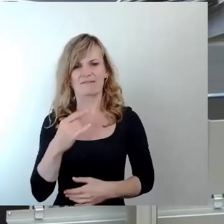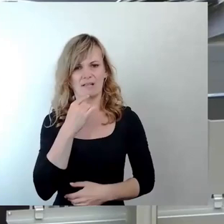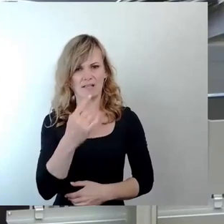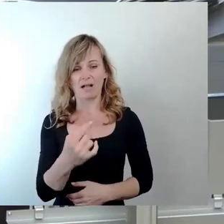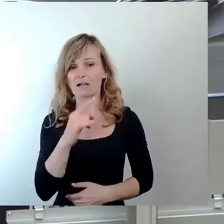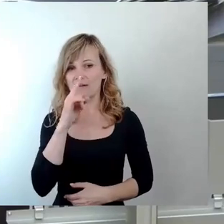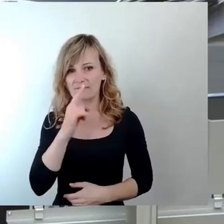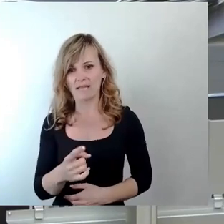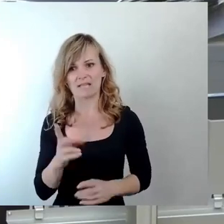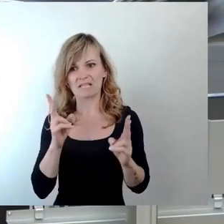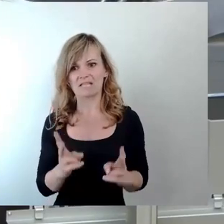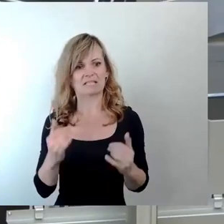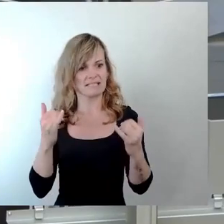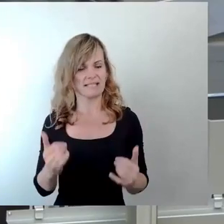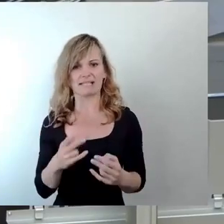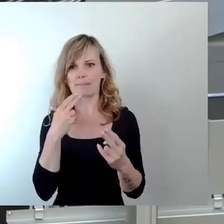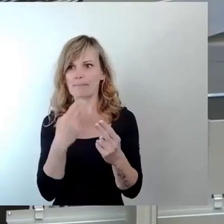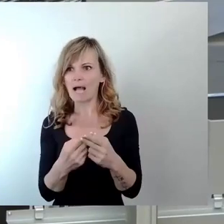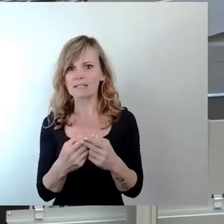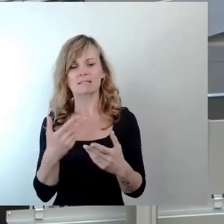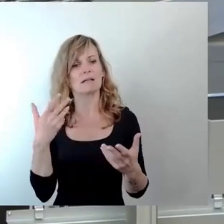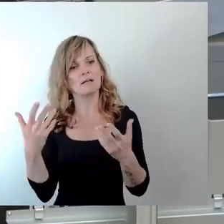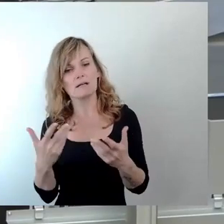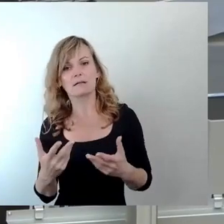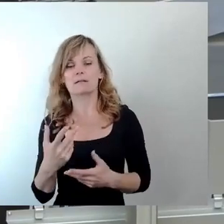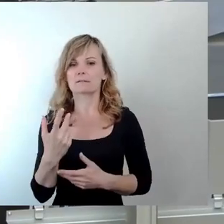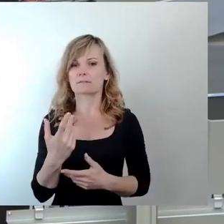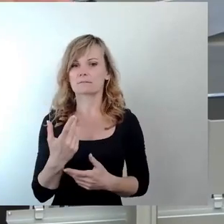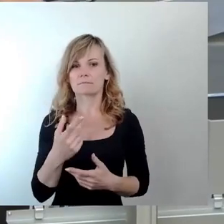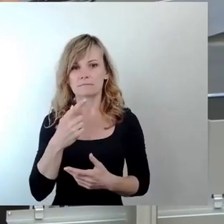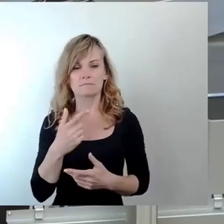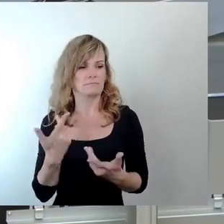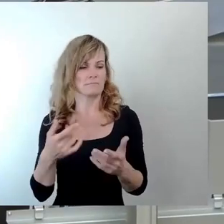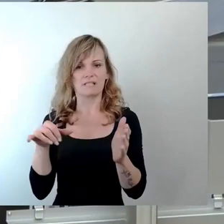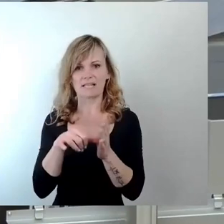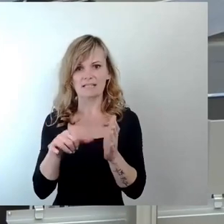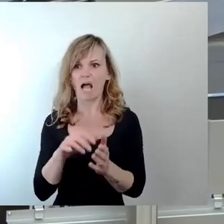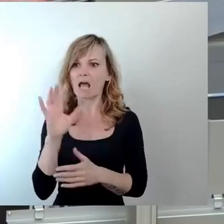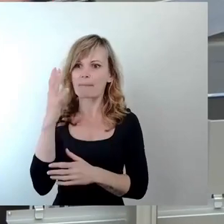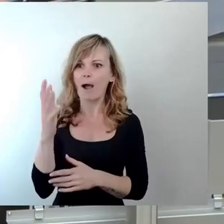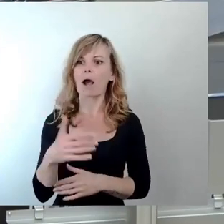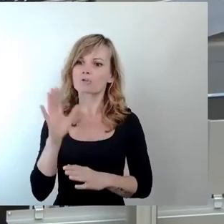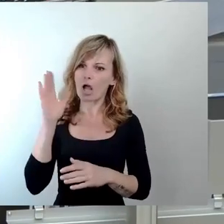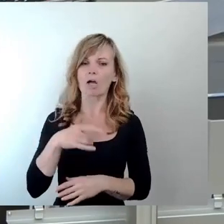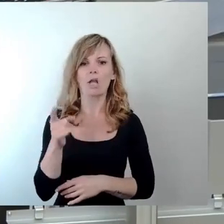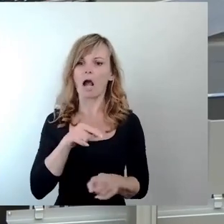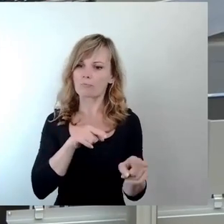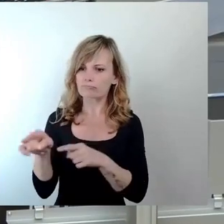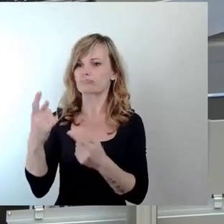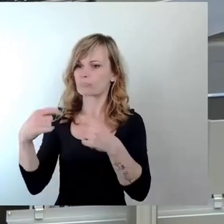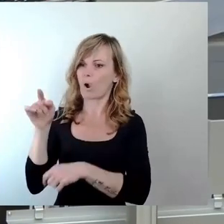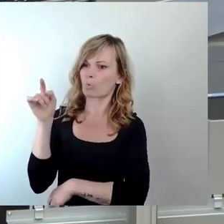mal gerade passt, wenn mal gerade der Schuh drückt, dann irgendwas, können wir an unsere zentralen Parks und Grünflächen rangehen. Ich habe dann versucht zu